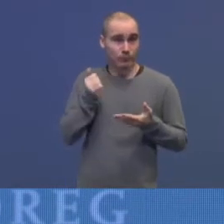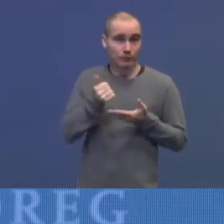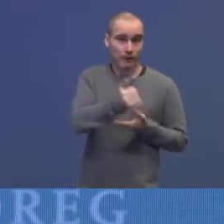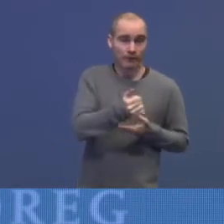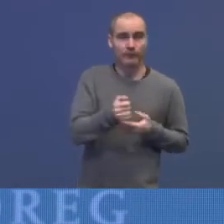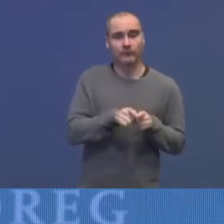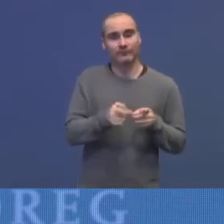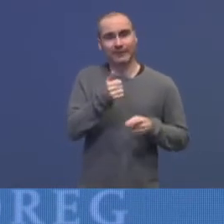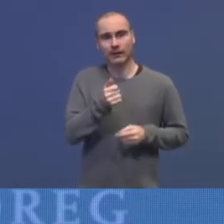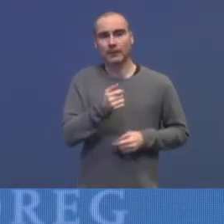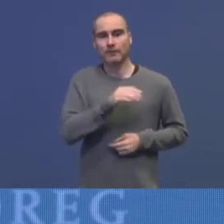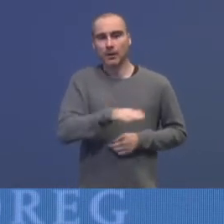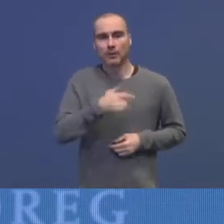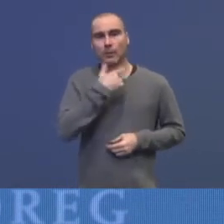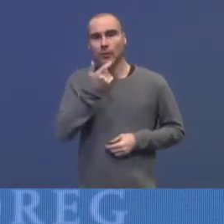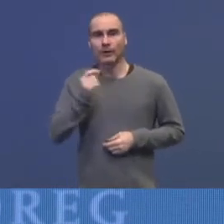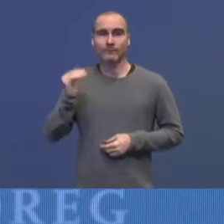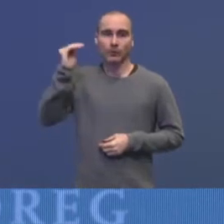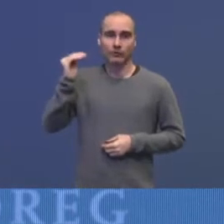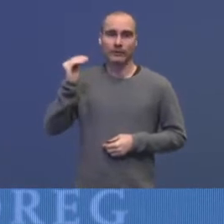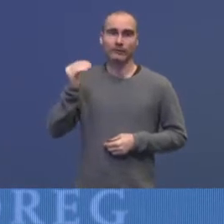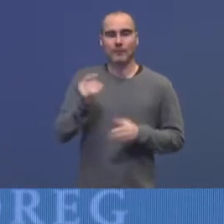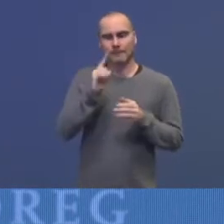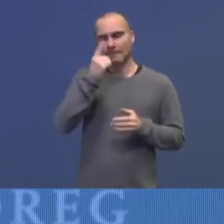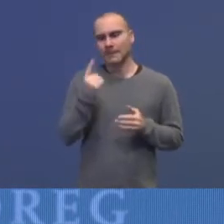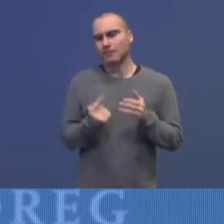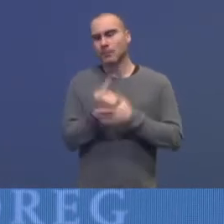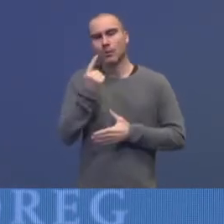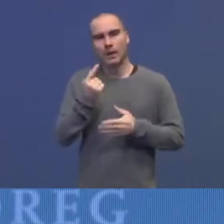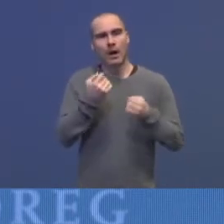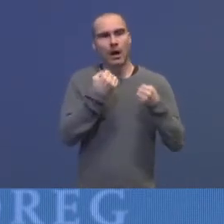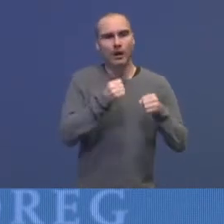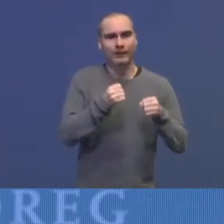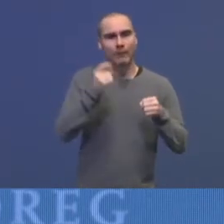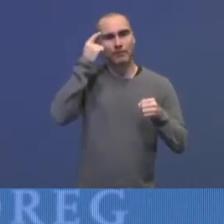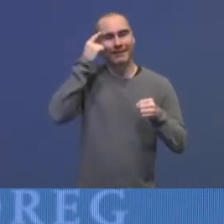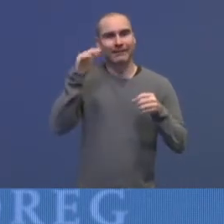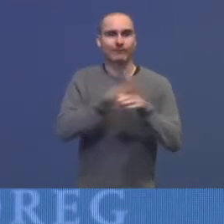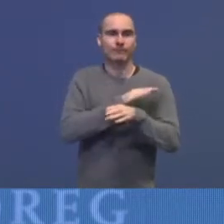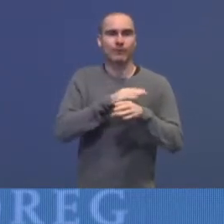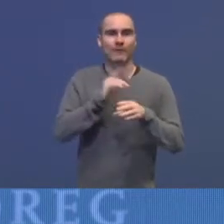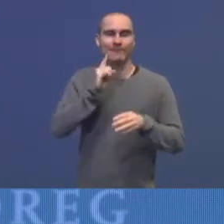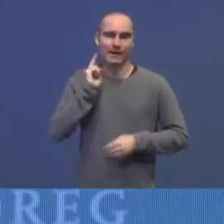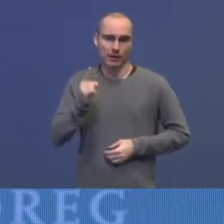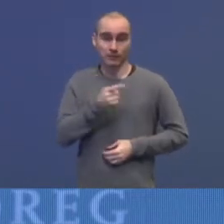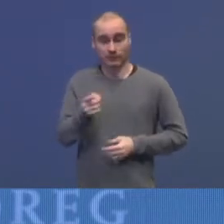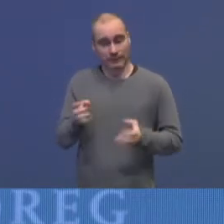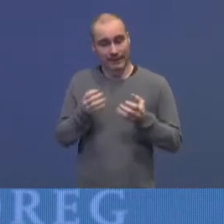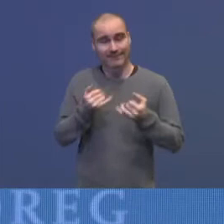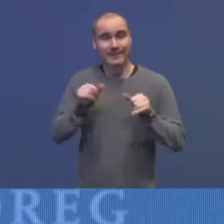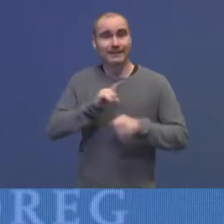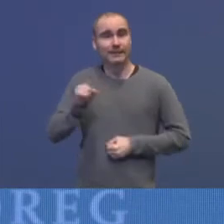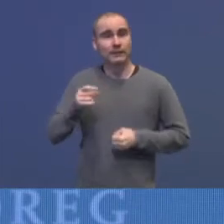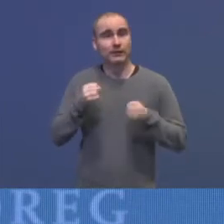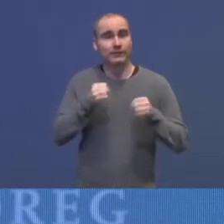barn, unge og voksne får en mest mulig aktiv og meningsfull hverdag i sine nye lokalsamfunn. De trenger fritidsaktiviteter,